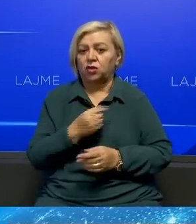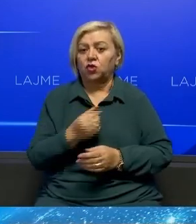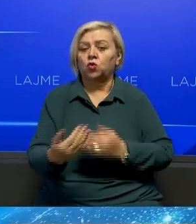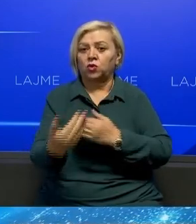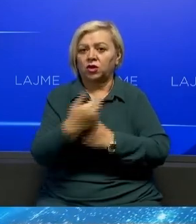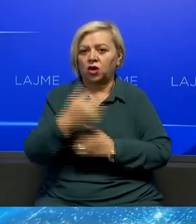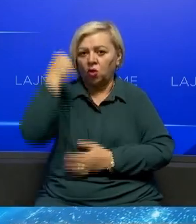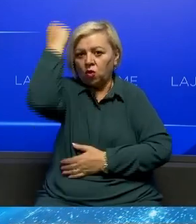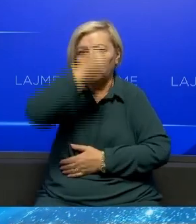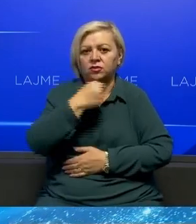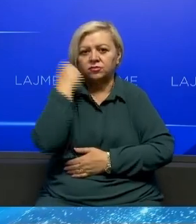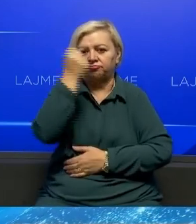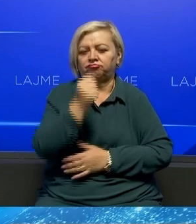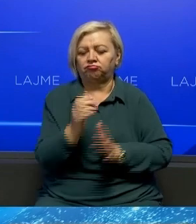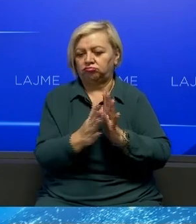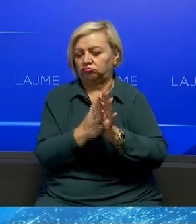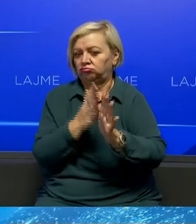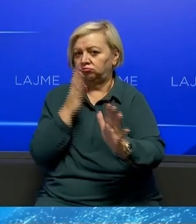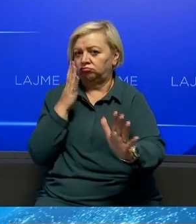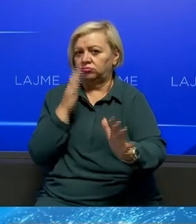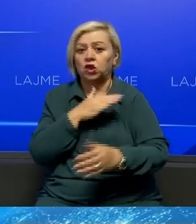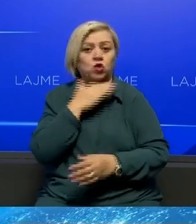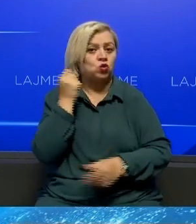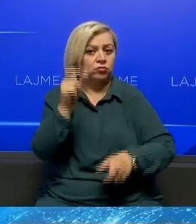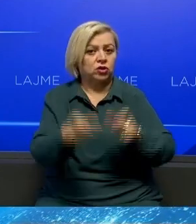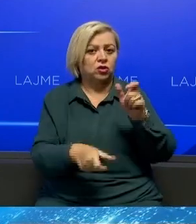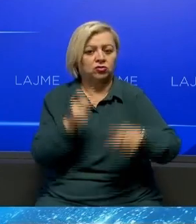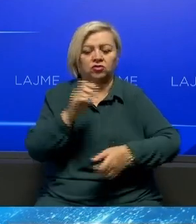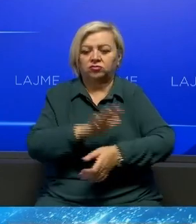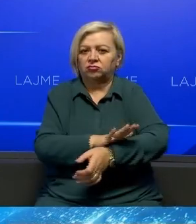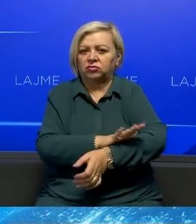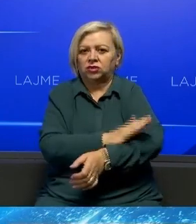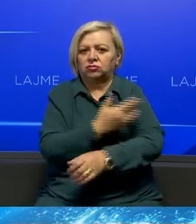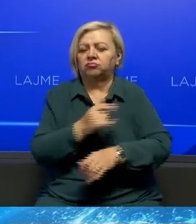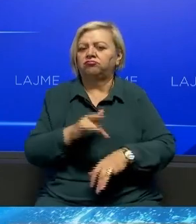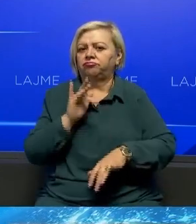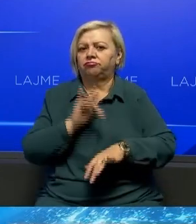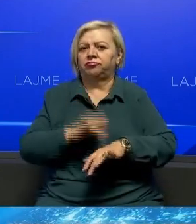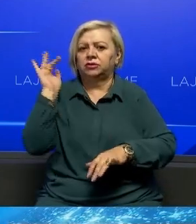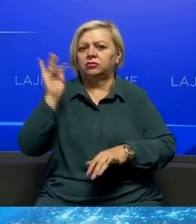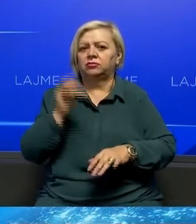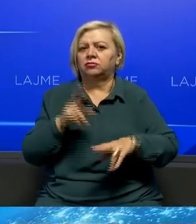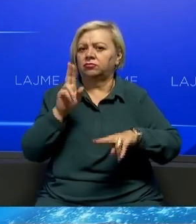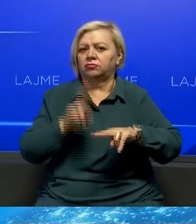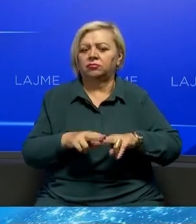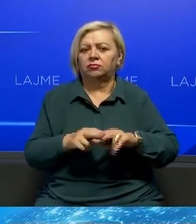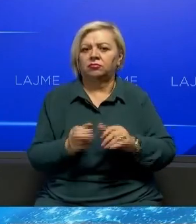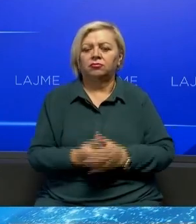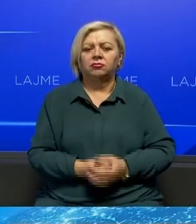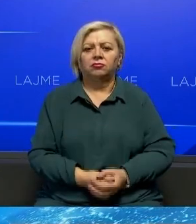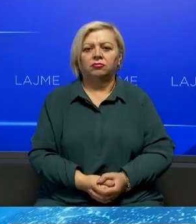në Kosovëshin me kilometra, dhe rrësa shumë qytetarë u shpërën të irituar me këto vendime.